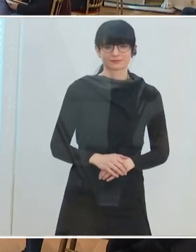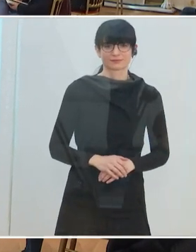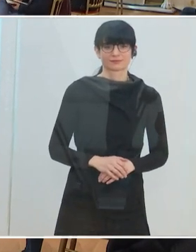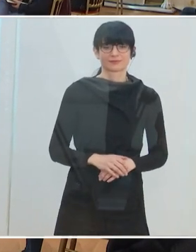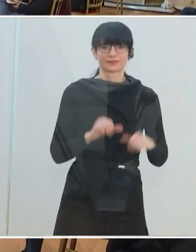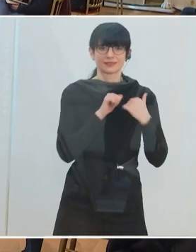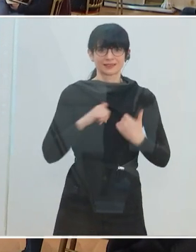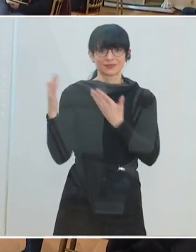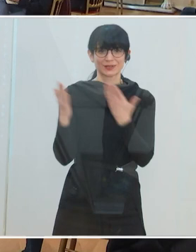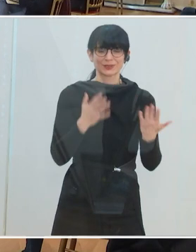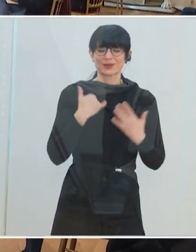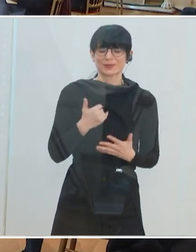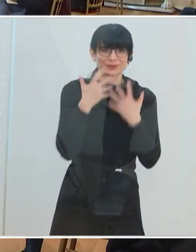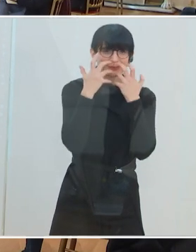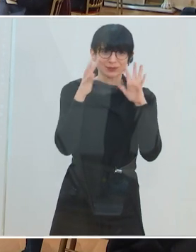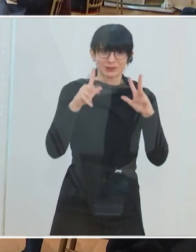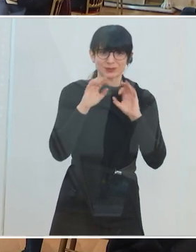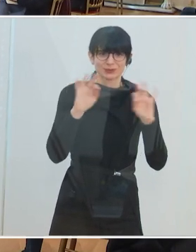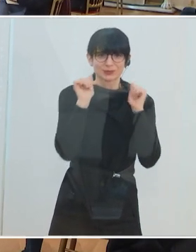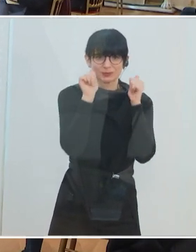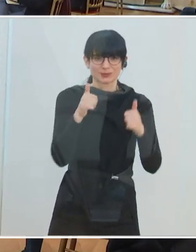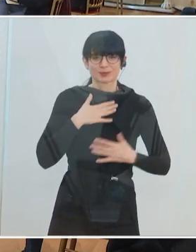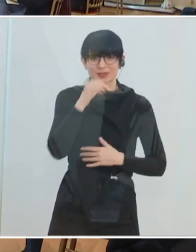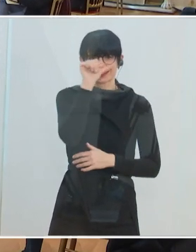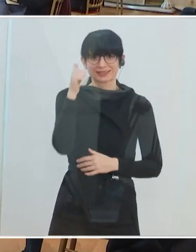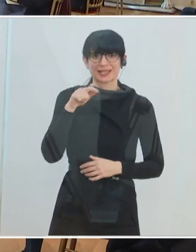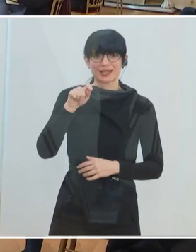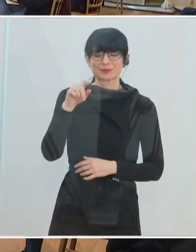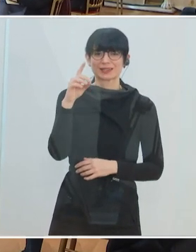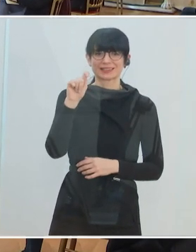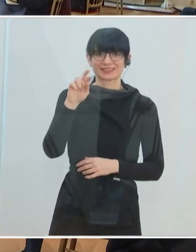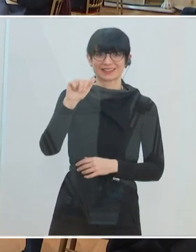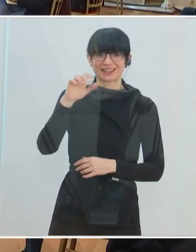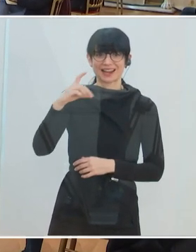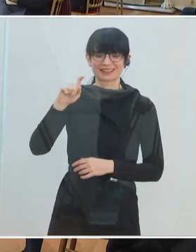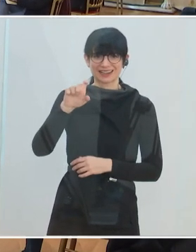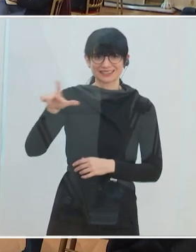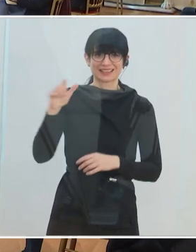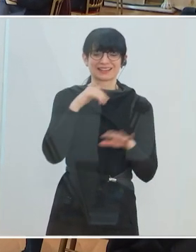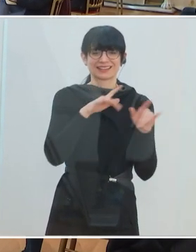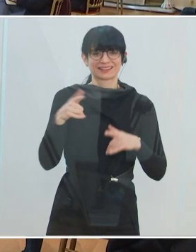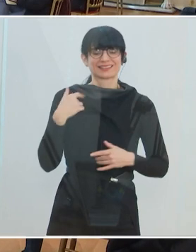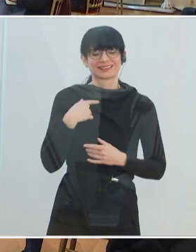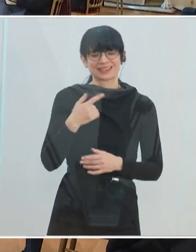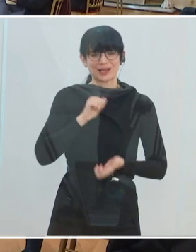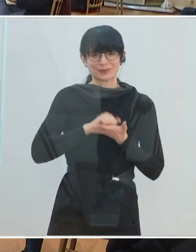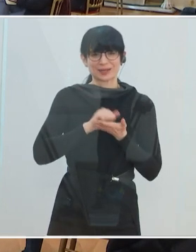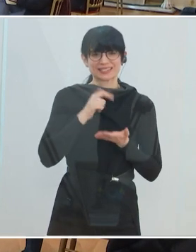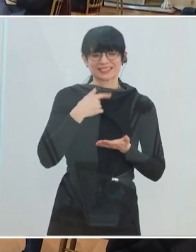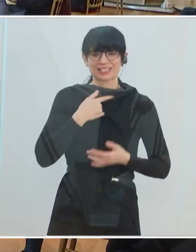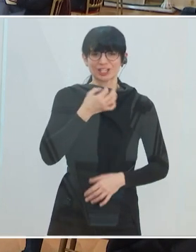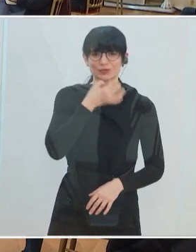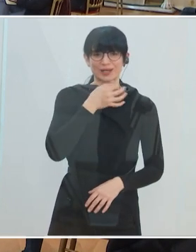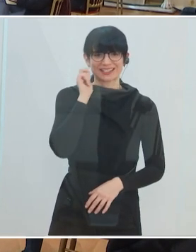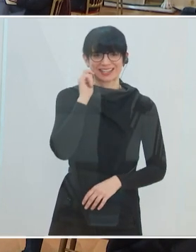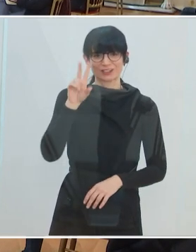Herzlich willkommen. Einen wunderschönen guten Morgen. Mein Name ist Margit Traxl. Ich bin die Pressesprecherin des Gesundheitsministers und begrüße